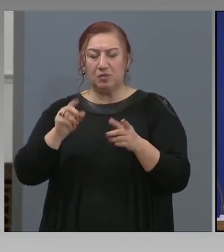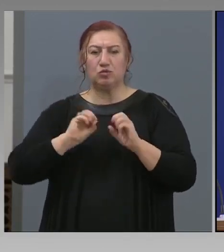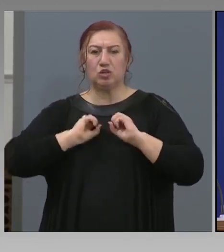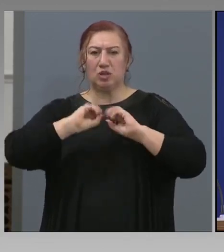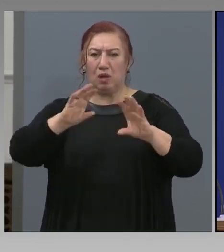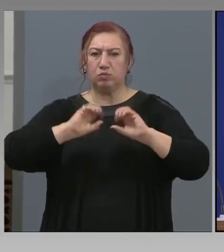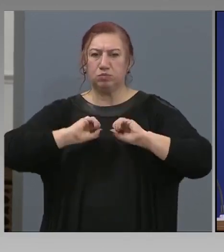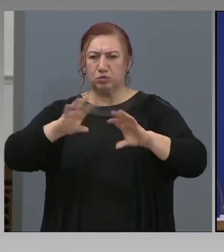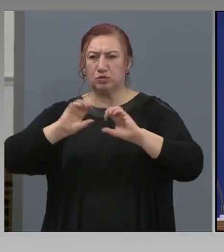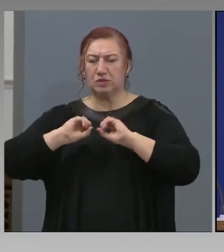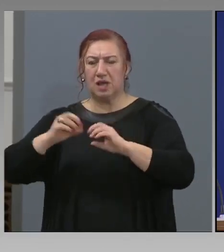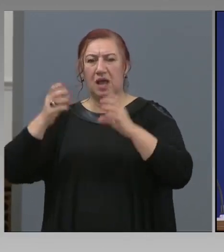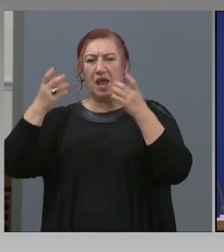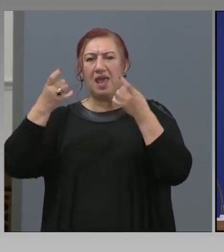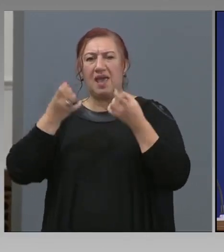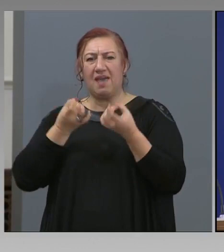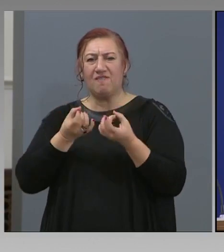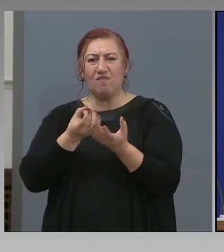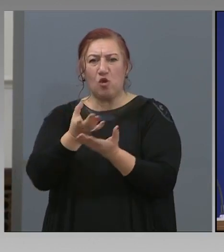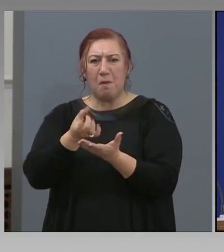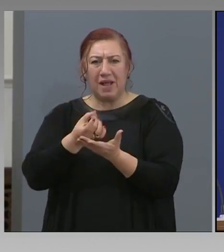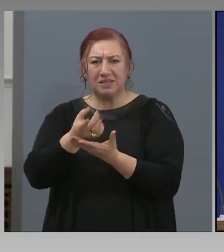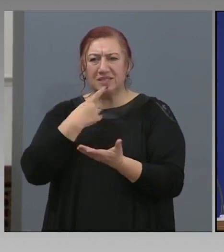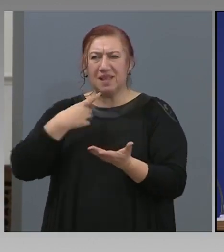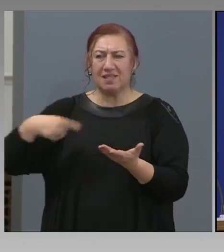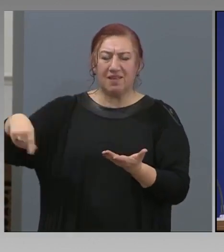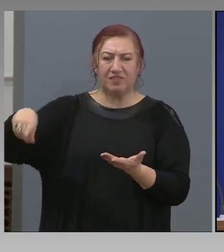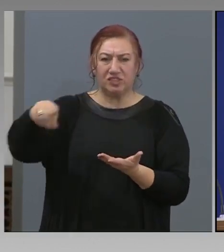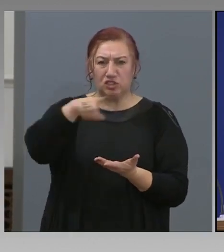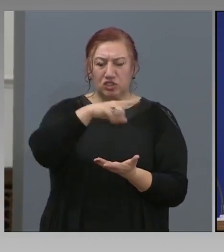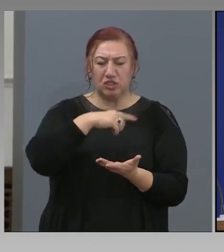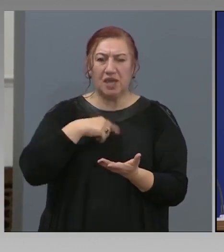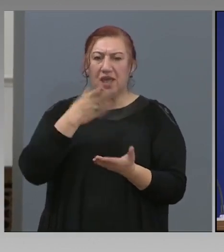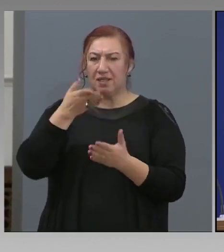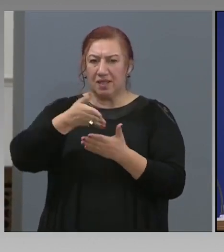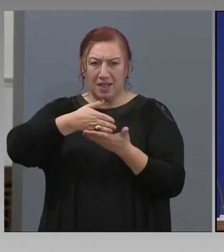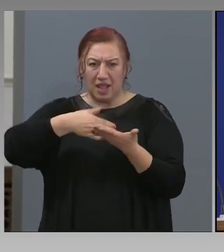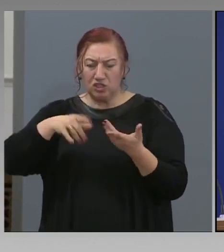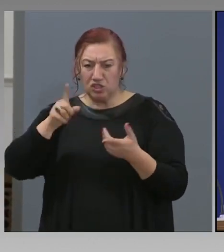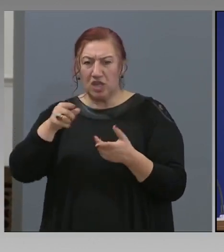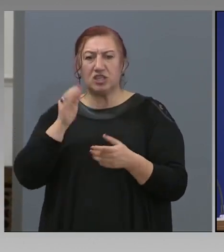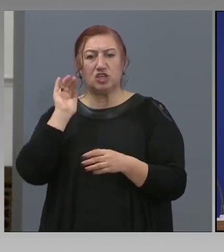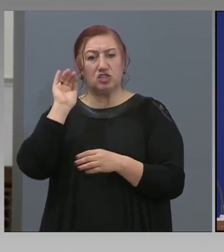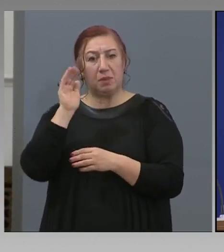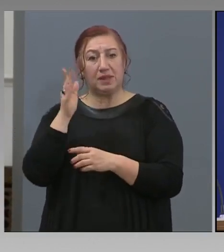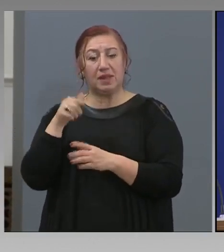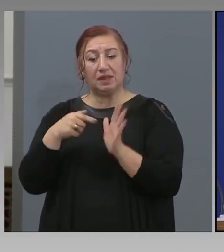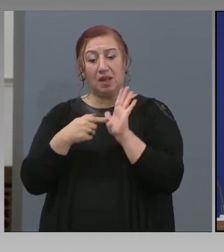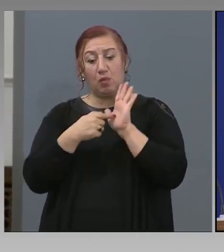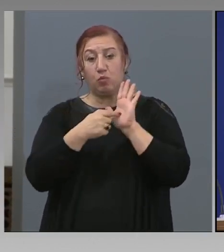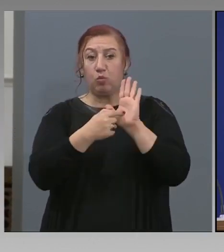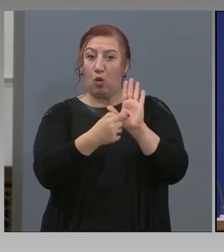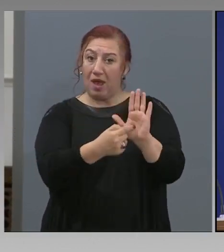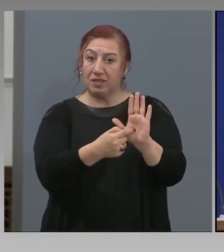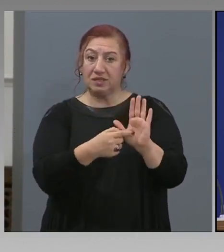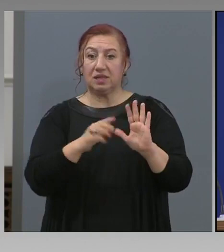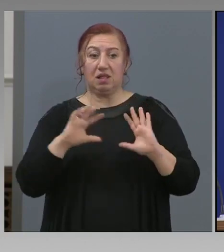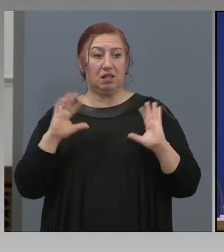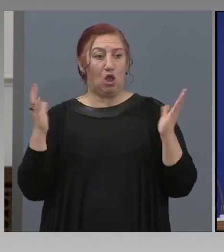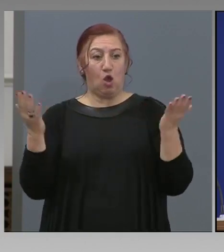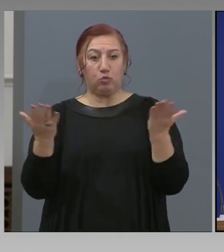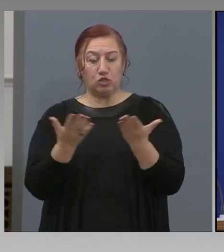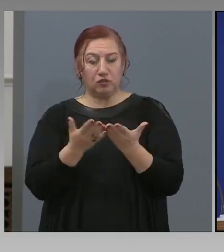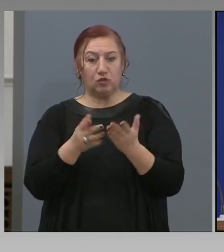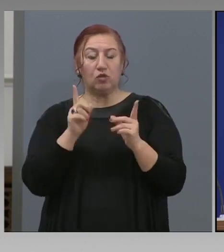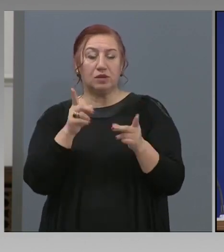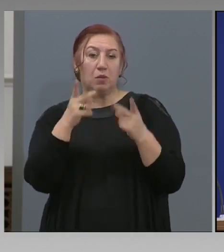абсолютно всички. Част от тези данни ще бъдат презентирани и за обществото, така че да можете